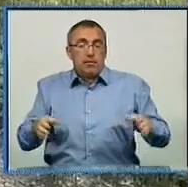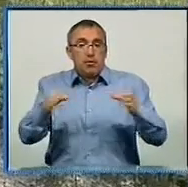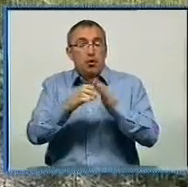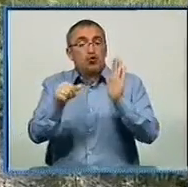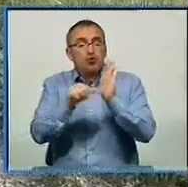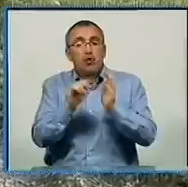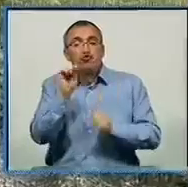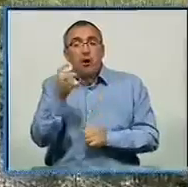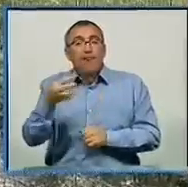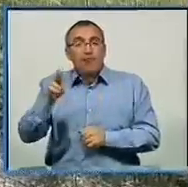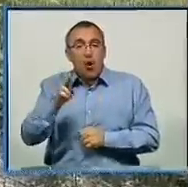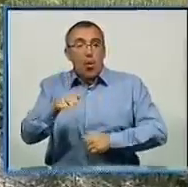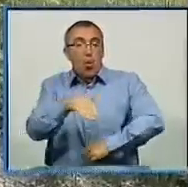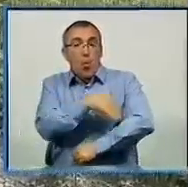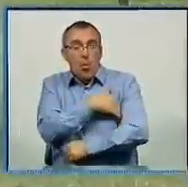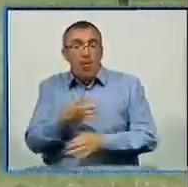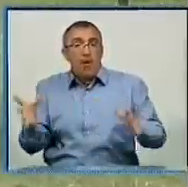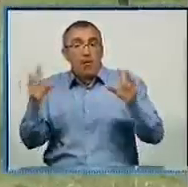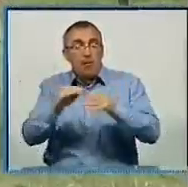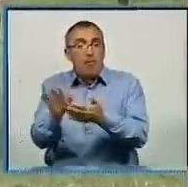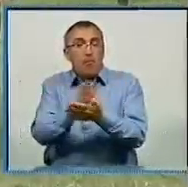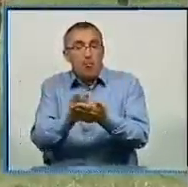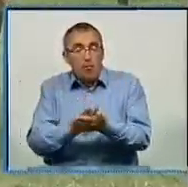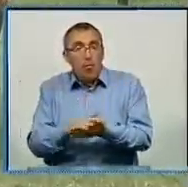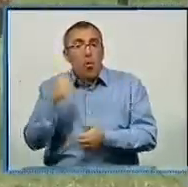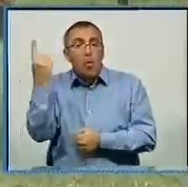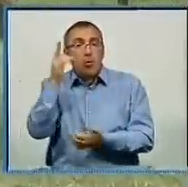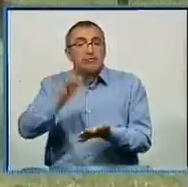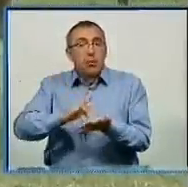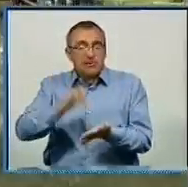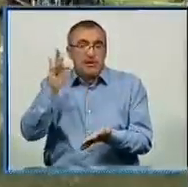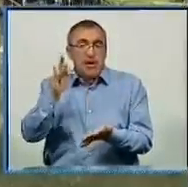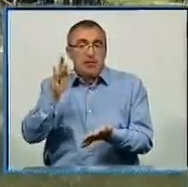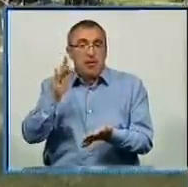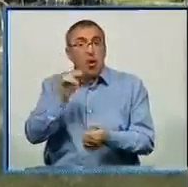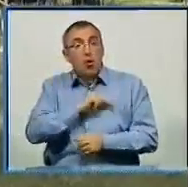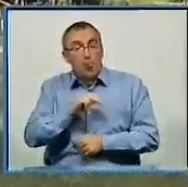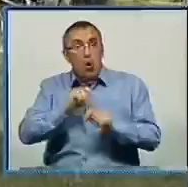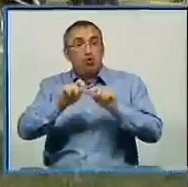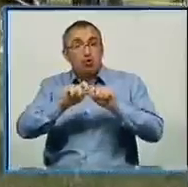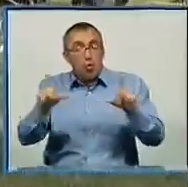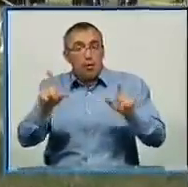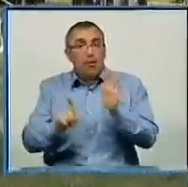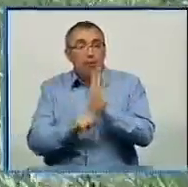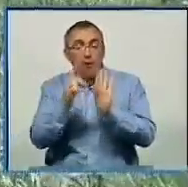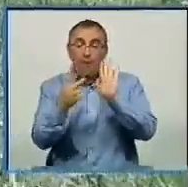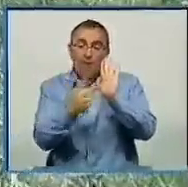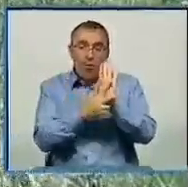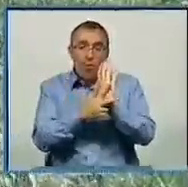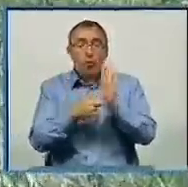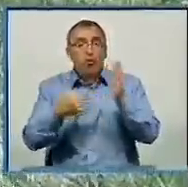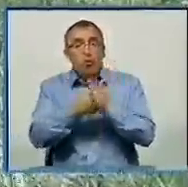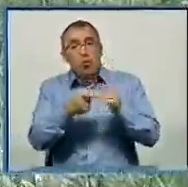червня діти разом із комунальниками прибиратимуть вулиці обласного центру. Робочий день школярів починатиметься у 8-й ранку і